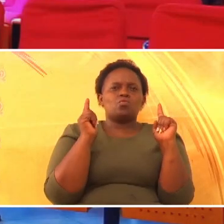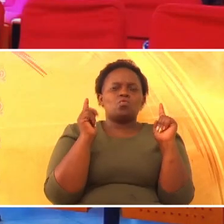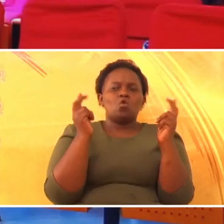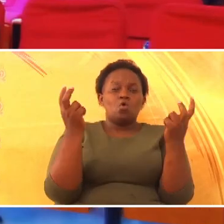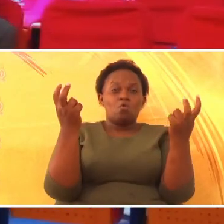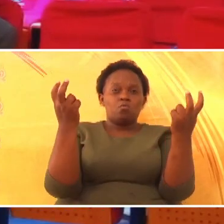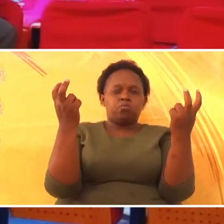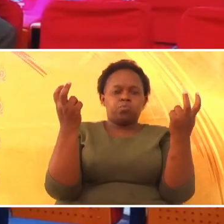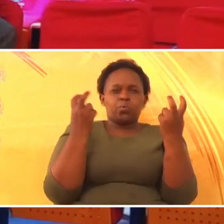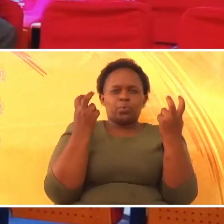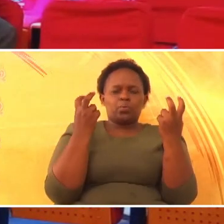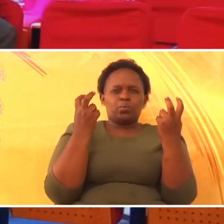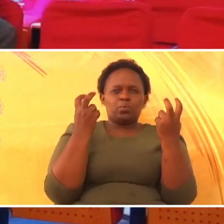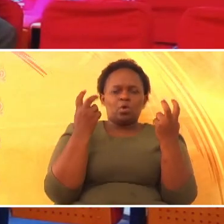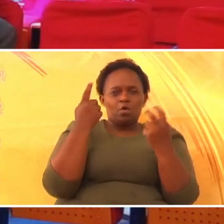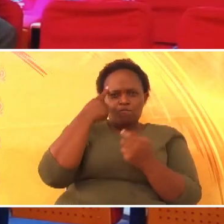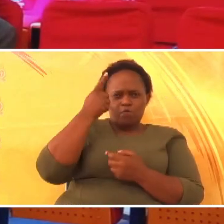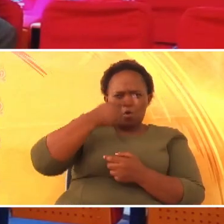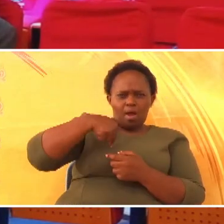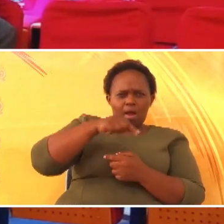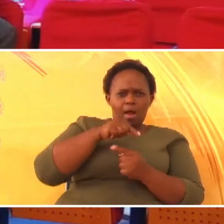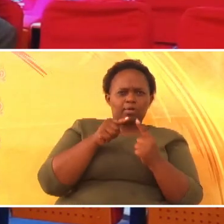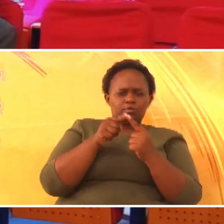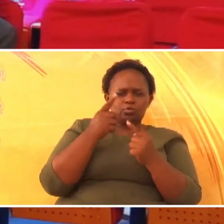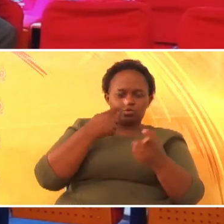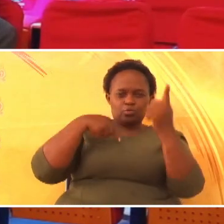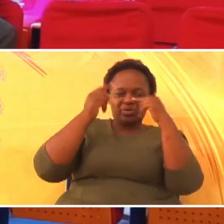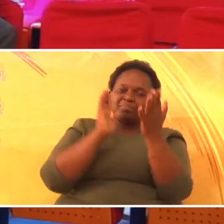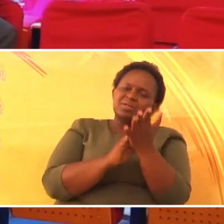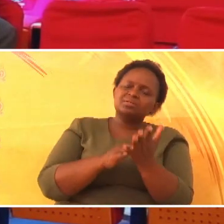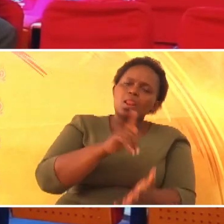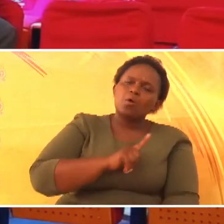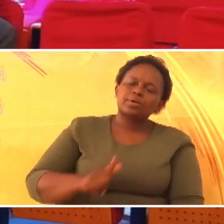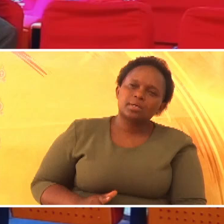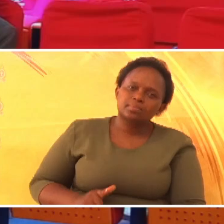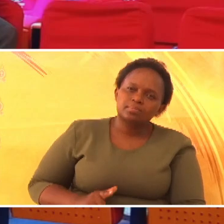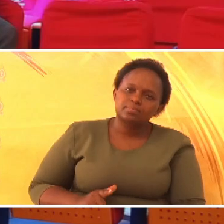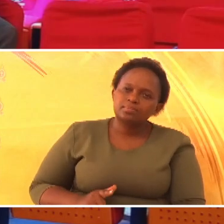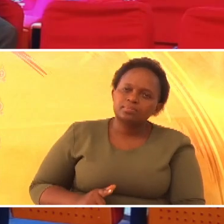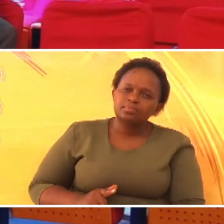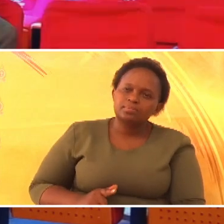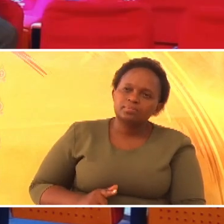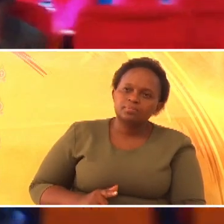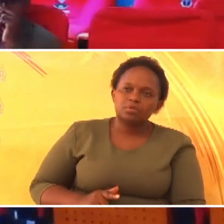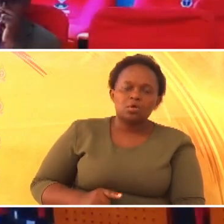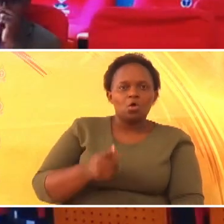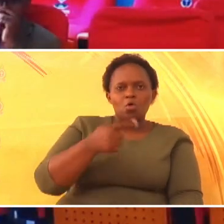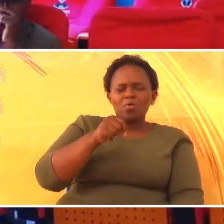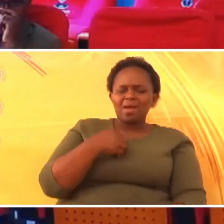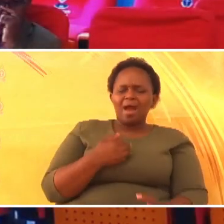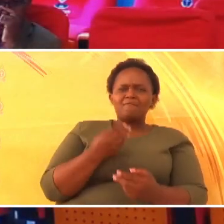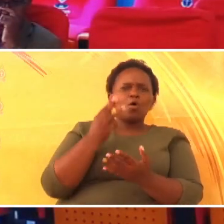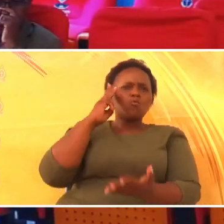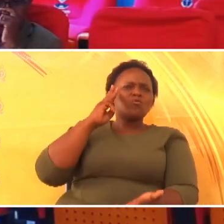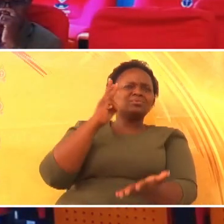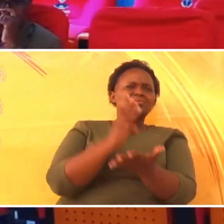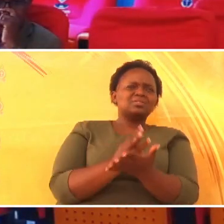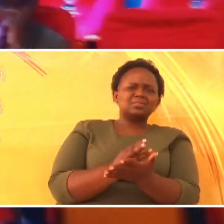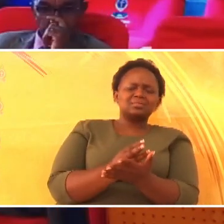tuweze kushinda. Wanasipiwe? Wanasipiwe? Kuna mashahidi wengi.